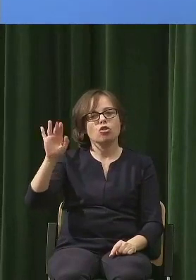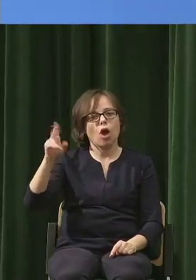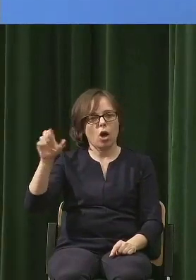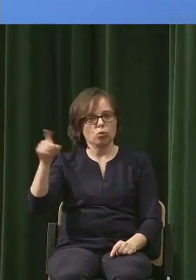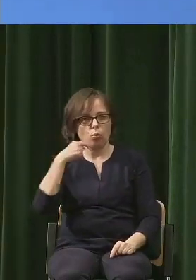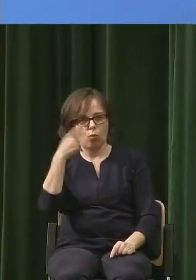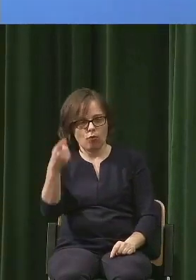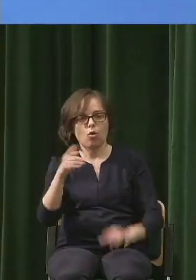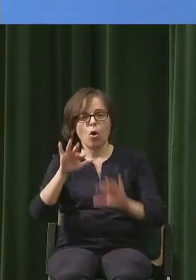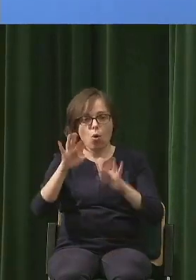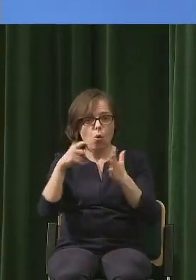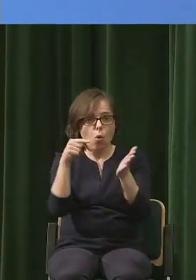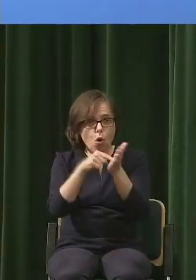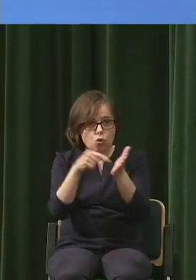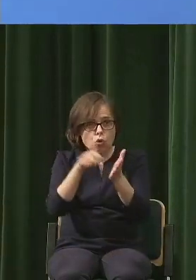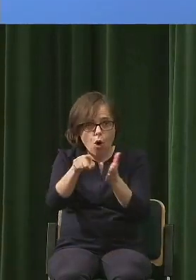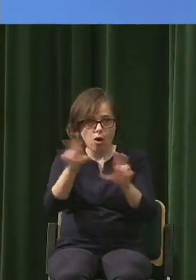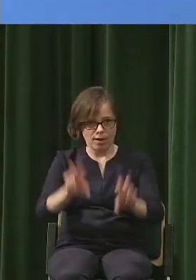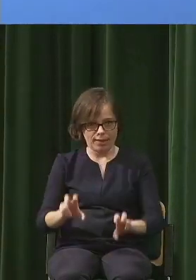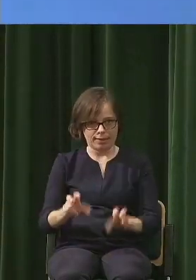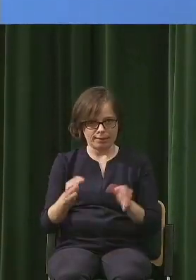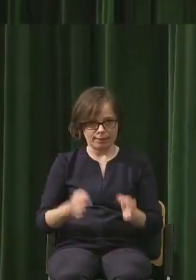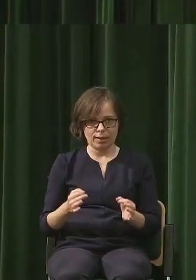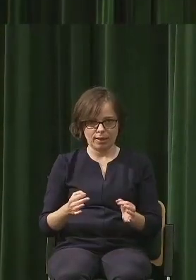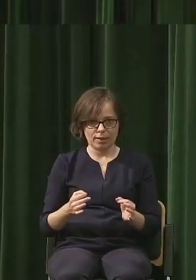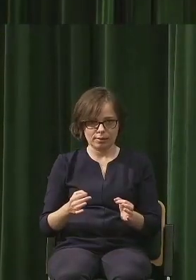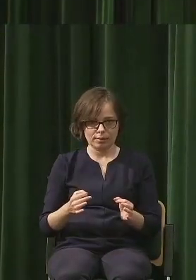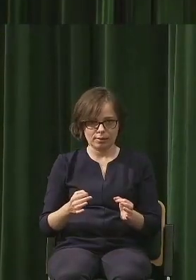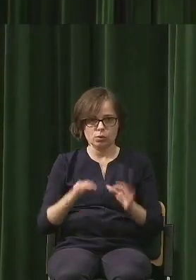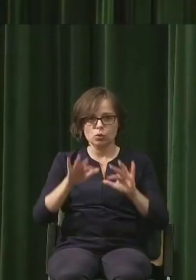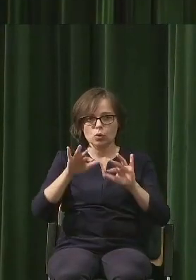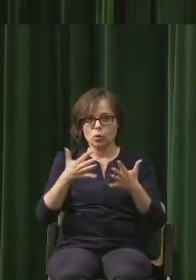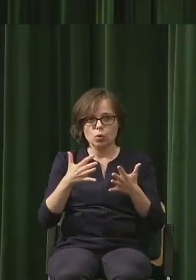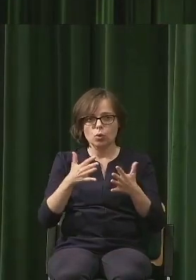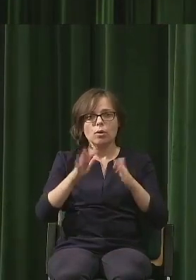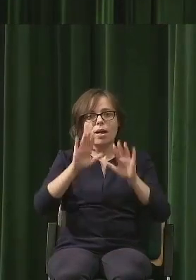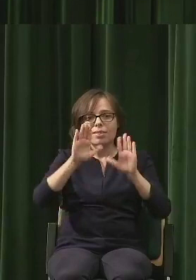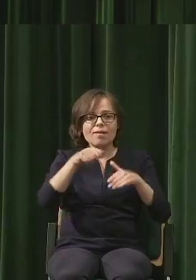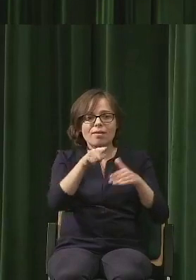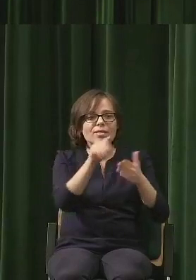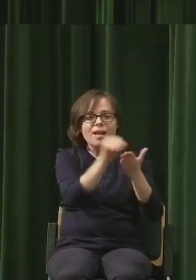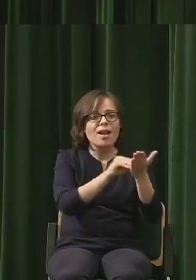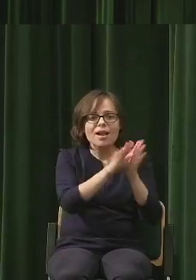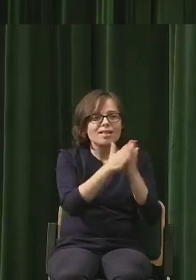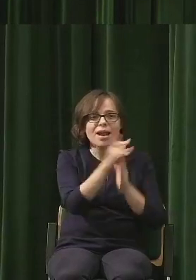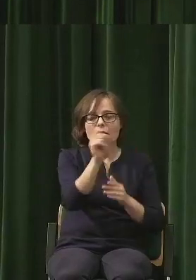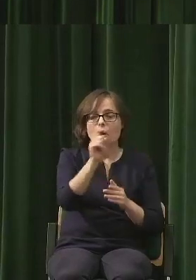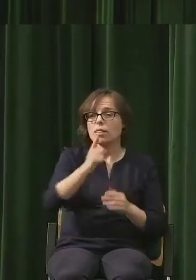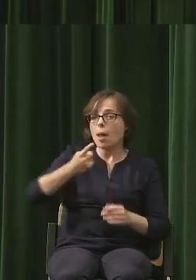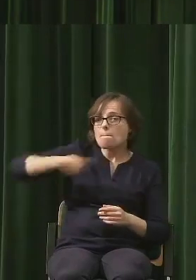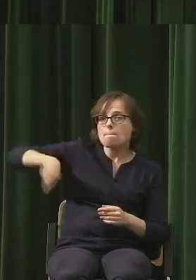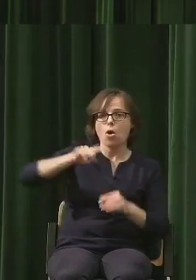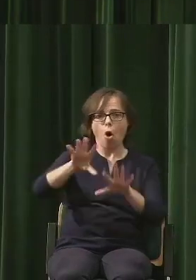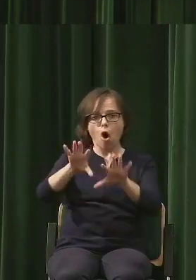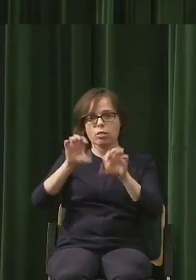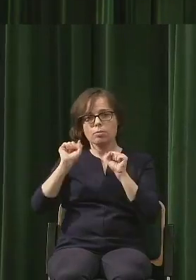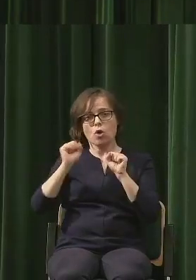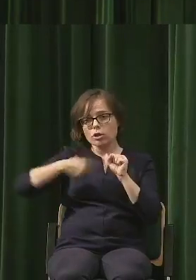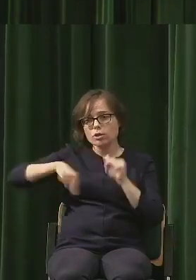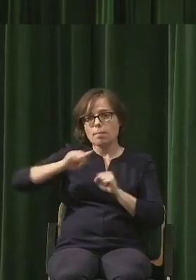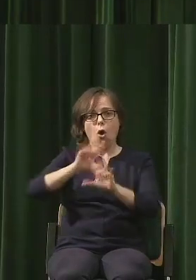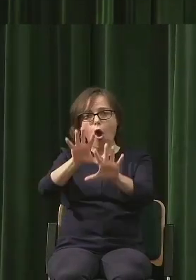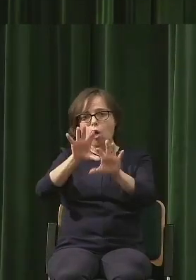sformułowała, że tutaj właśnie jest kryzys, że po prostu nie nawet samej literatury, tylko nas odbiorców, że my jako odbiorcy nie